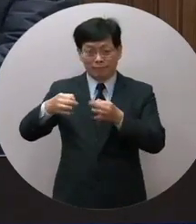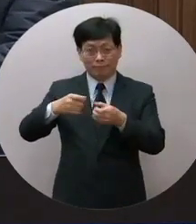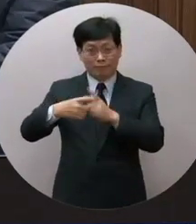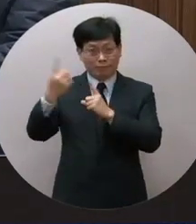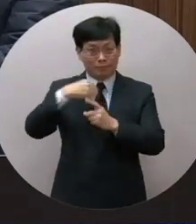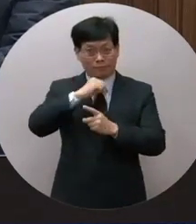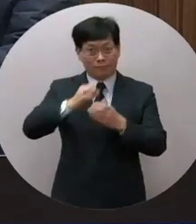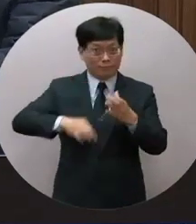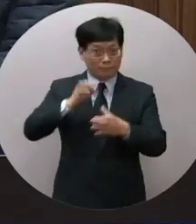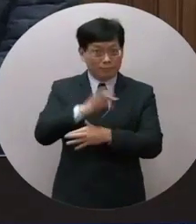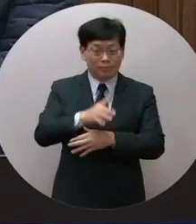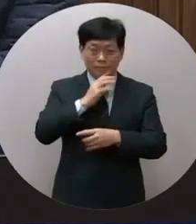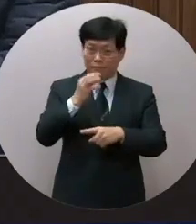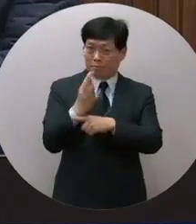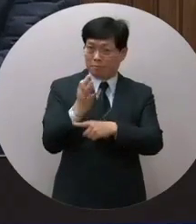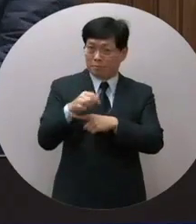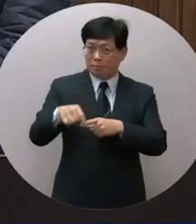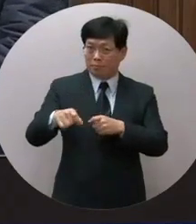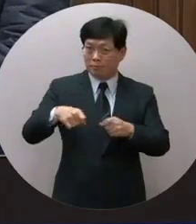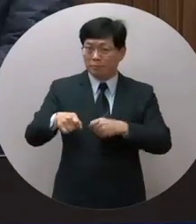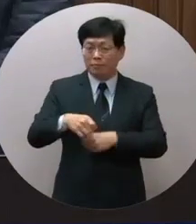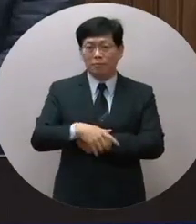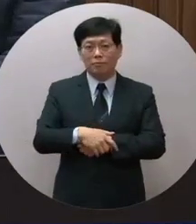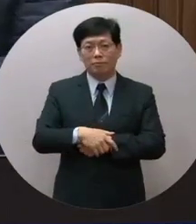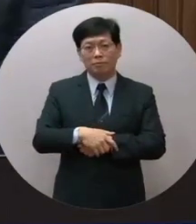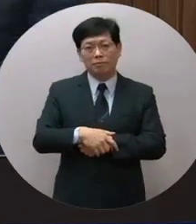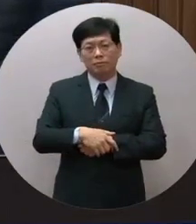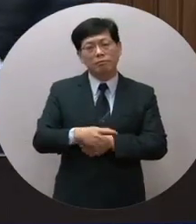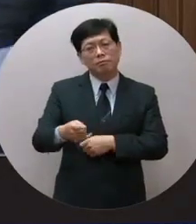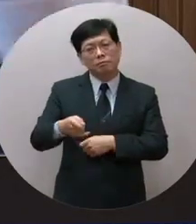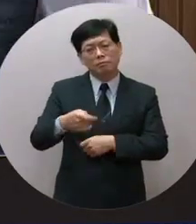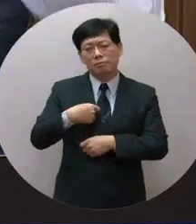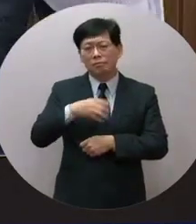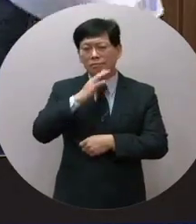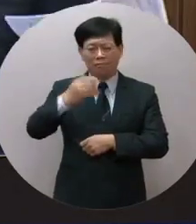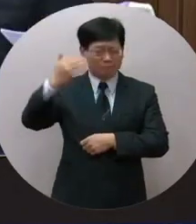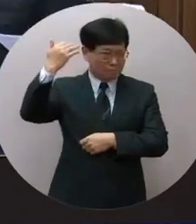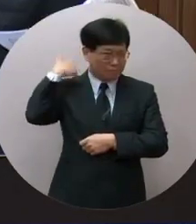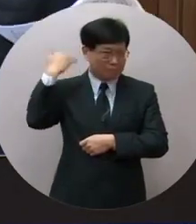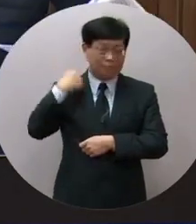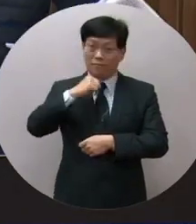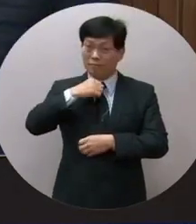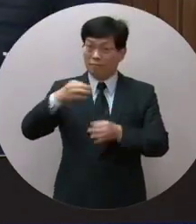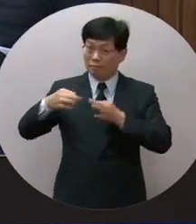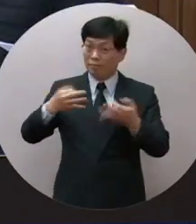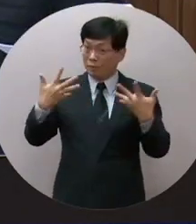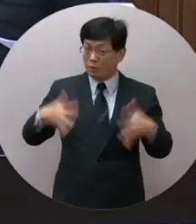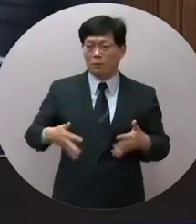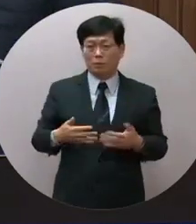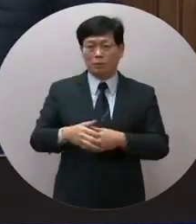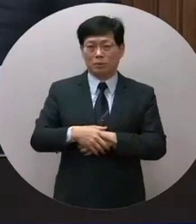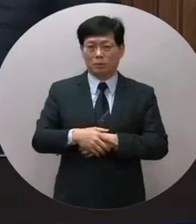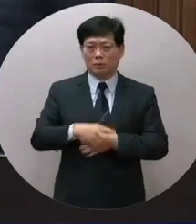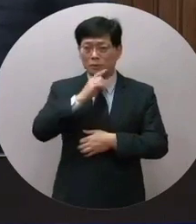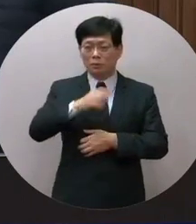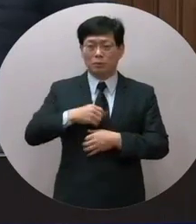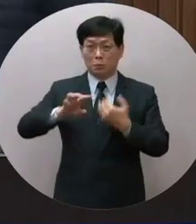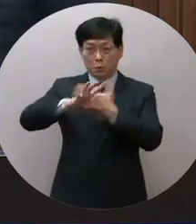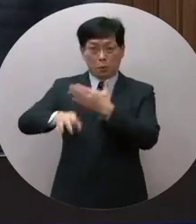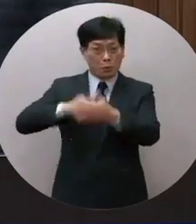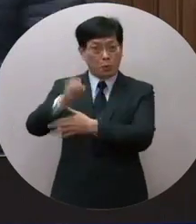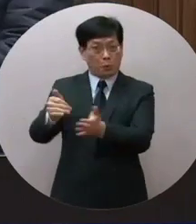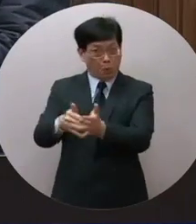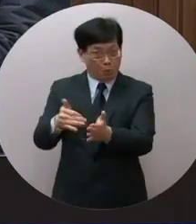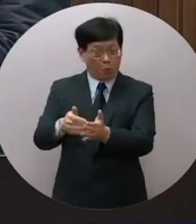金回台優惠措施這個更嚴重為什麼這個是早期台商很多錢出去現在